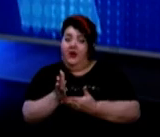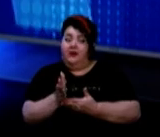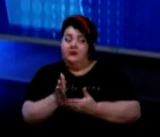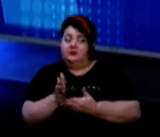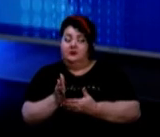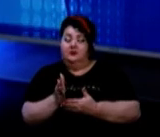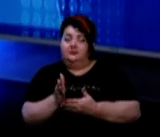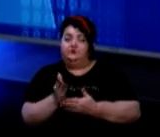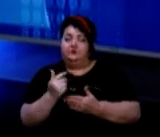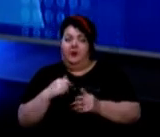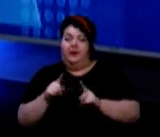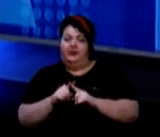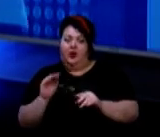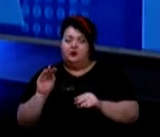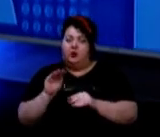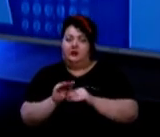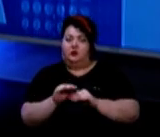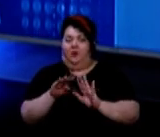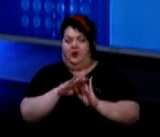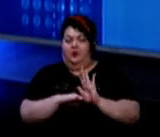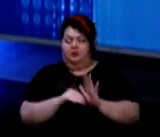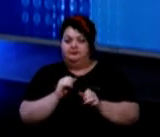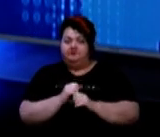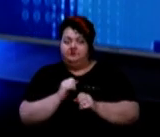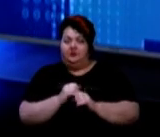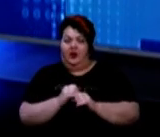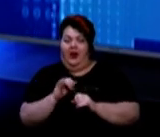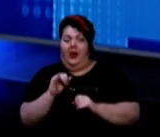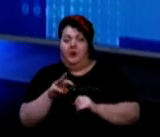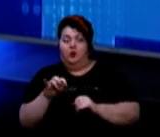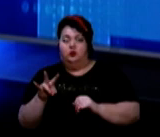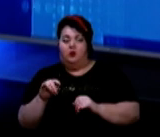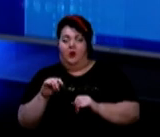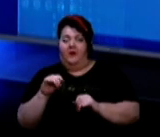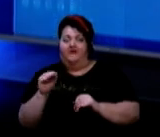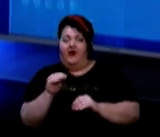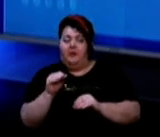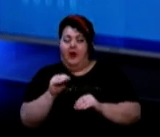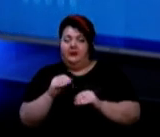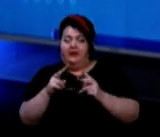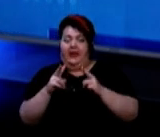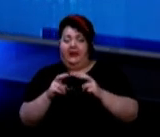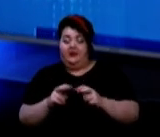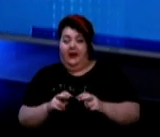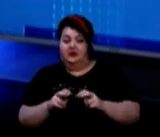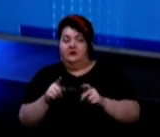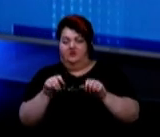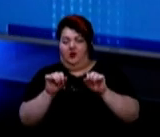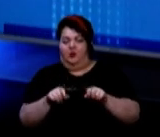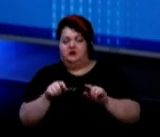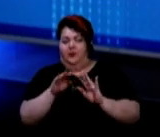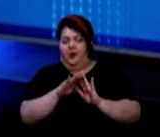також додаткову програму на імуноферментний аналіз на ковід. І от вона може по